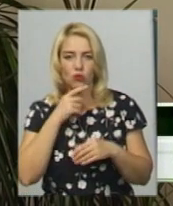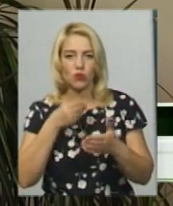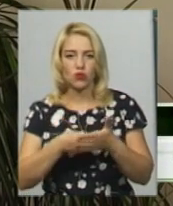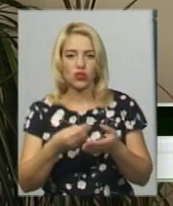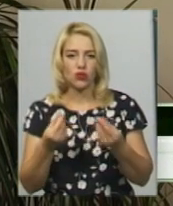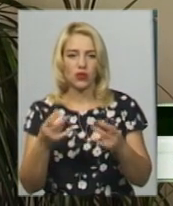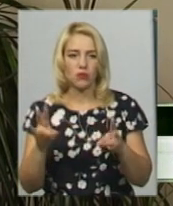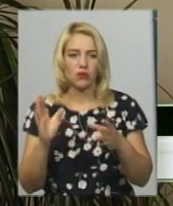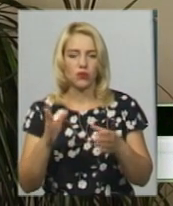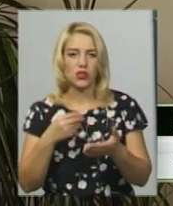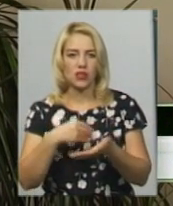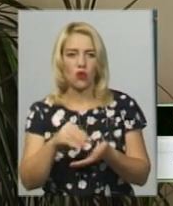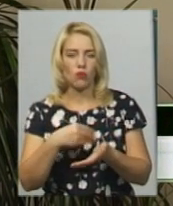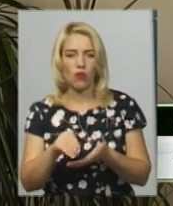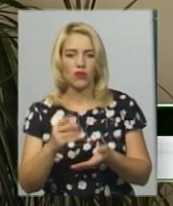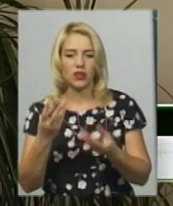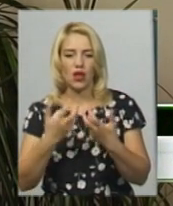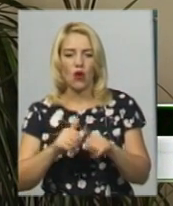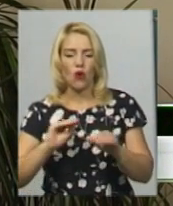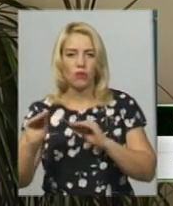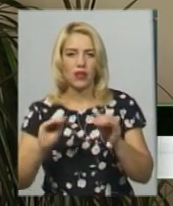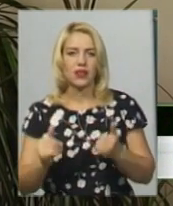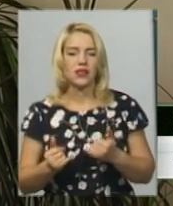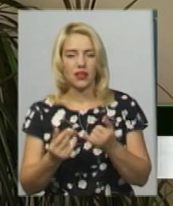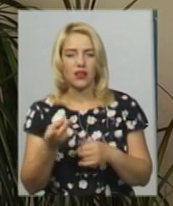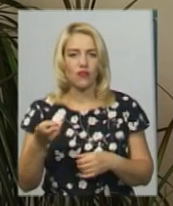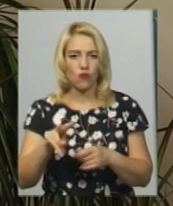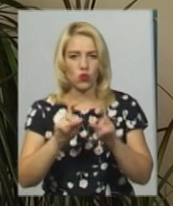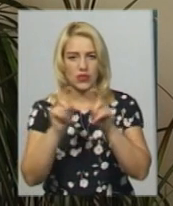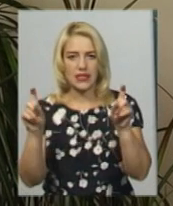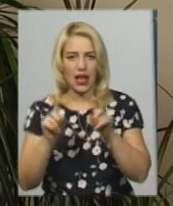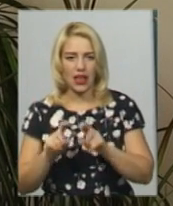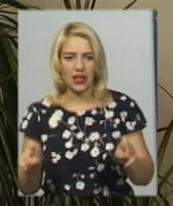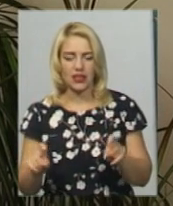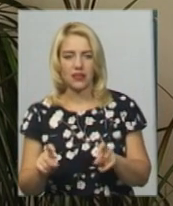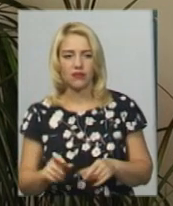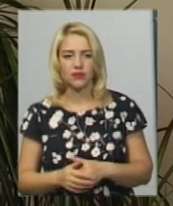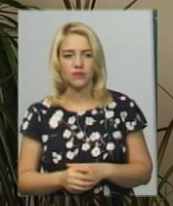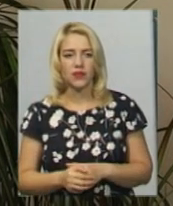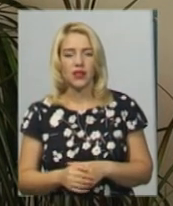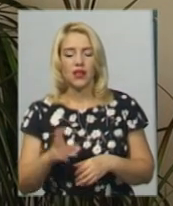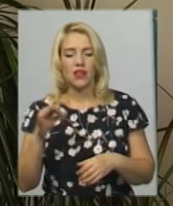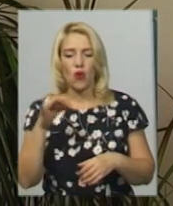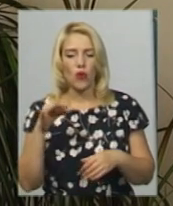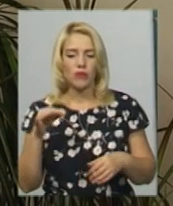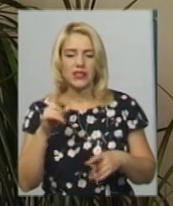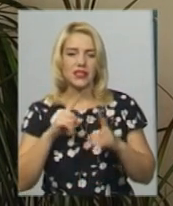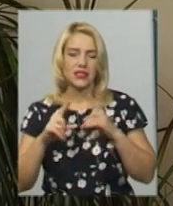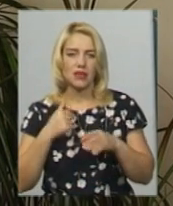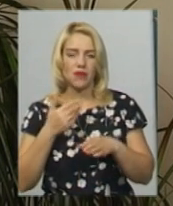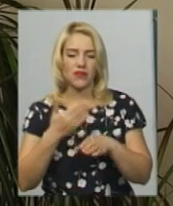закуповувати обладнання для двох закладів. Навіть на цій сесії ми виділяємо гроші на